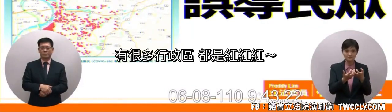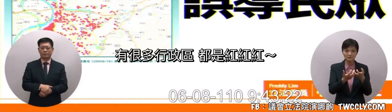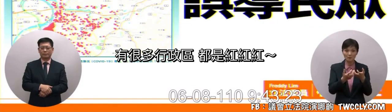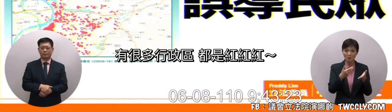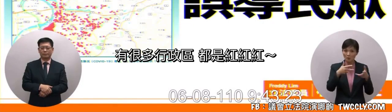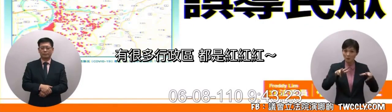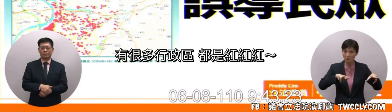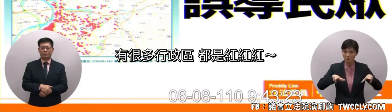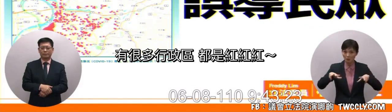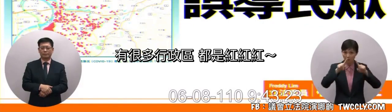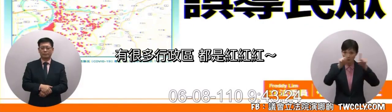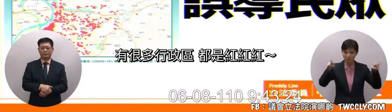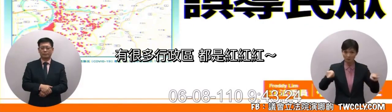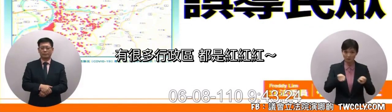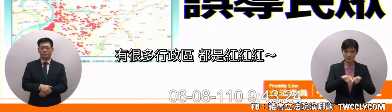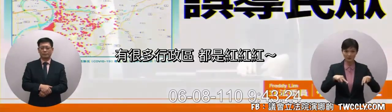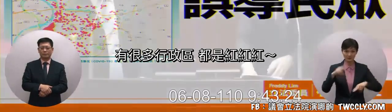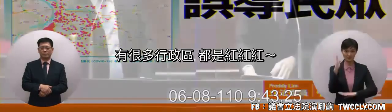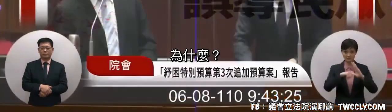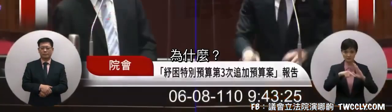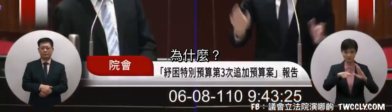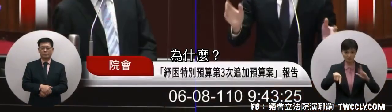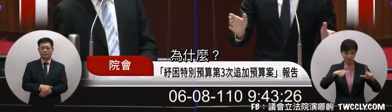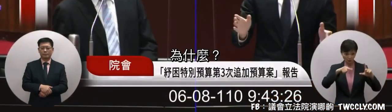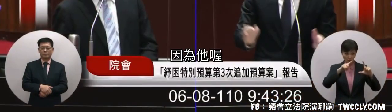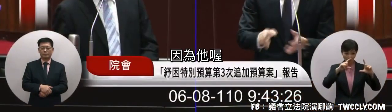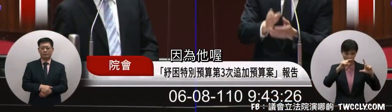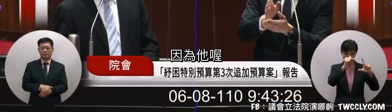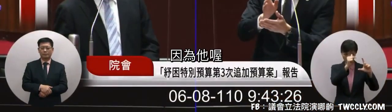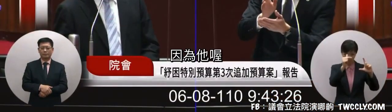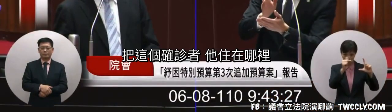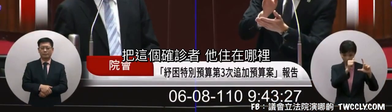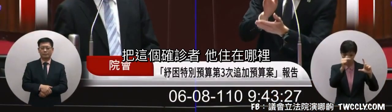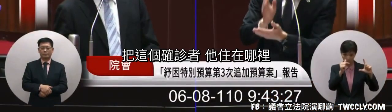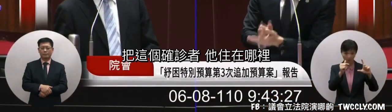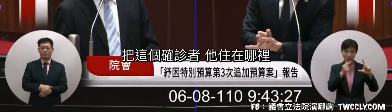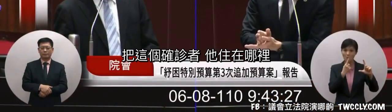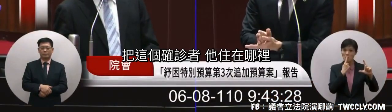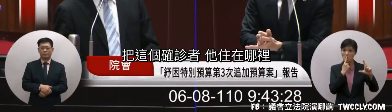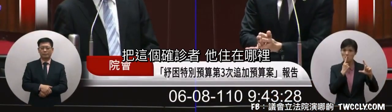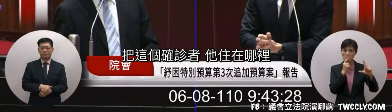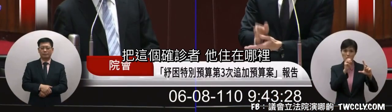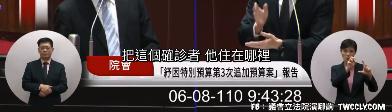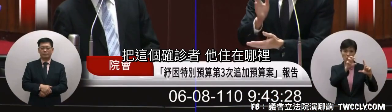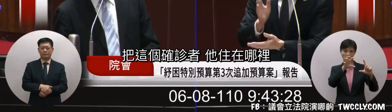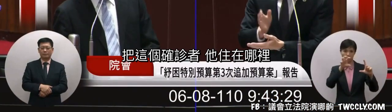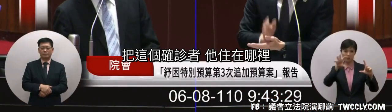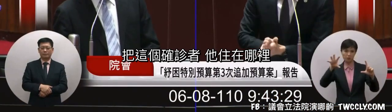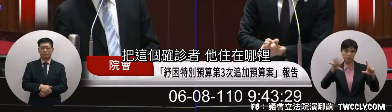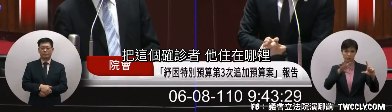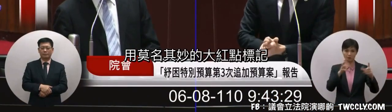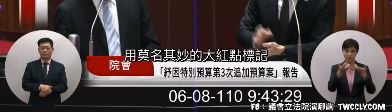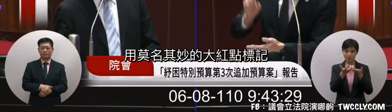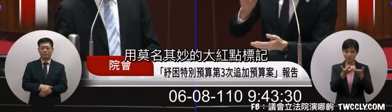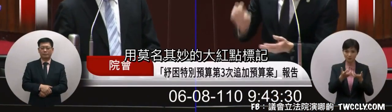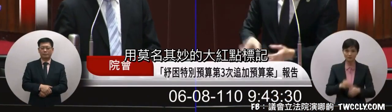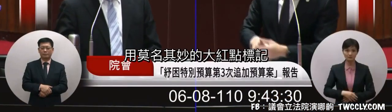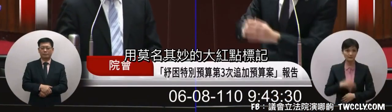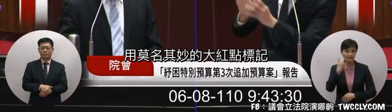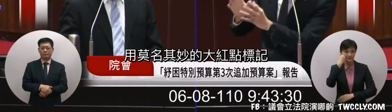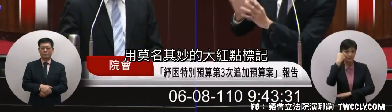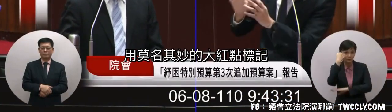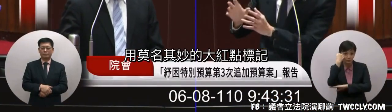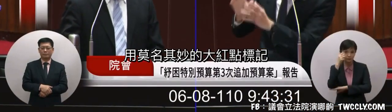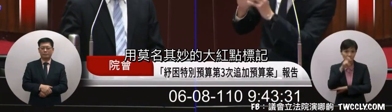邊有很多行政區都是紅紅紅為什麼因為他把核心者他住在座用不明